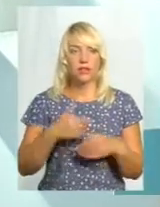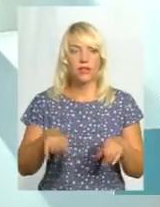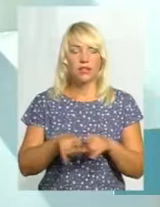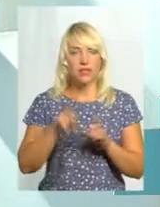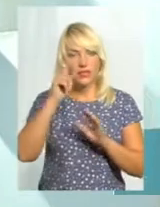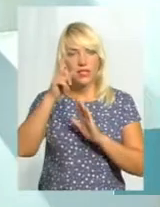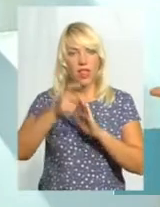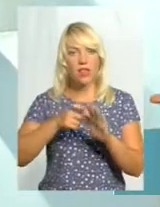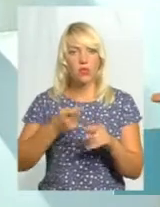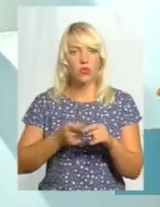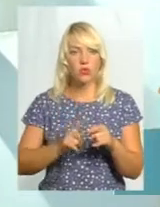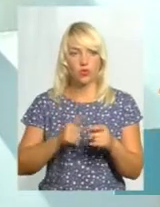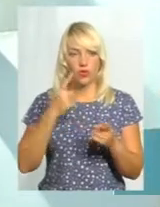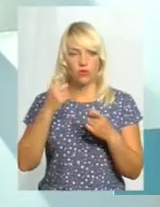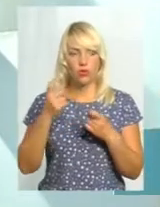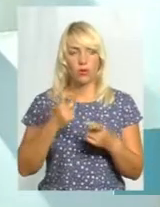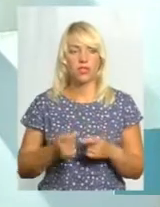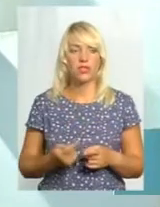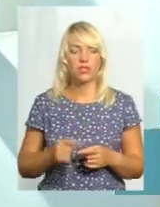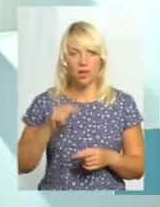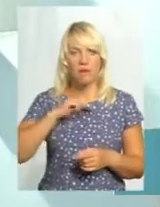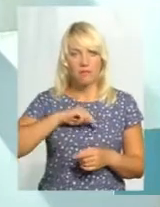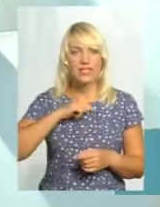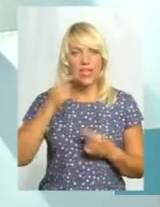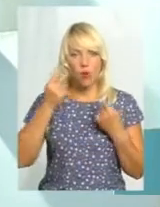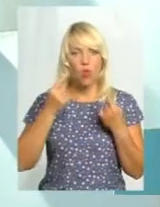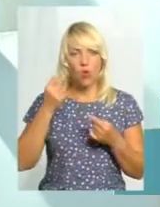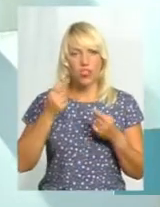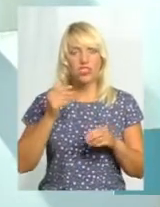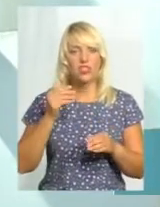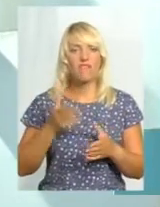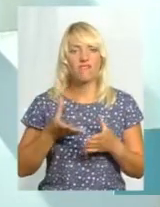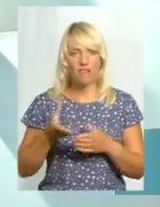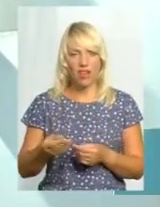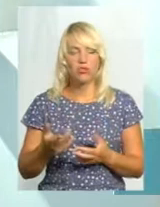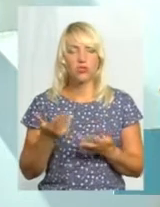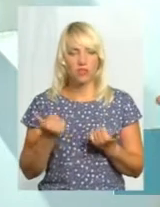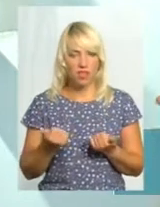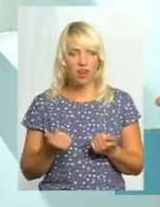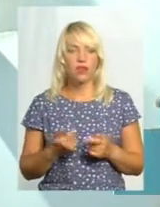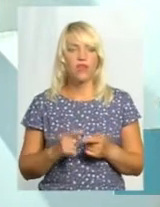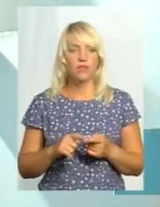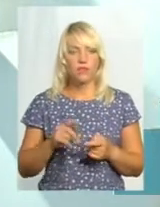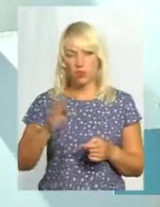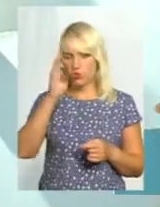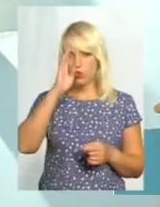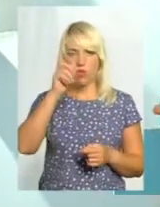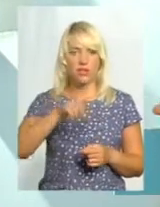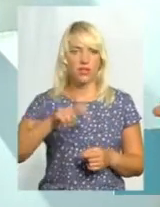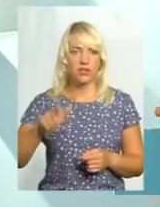інформацію. Це психологічний фактор? Звичайно, психологічний фактор тут грає роль свою. Тим більше чоловіки. У нас